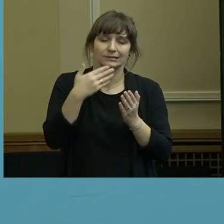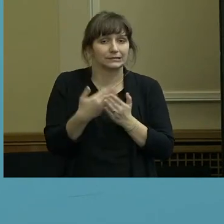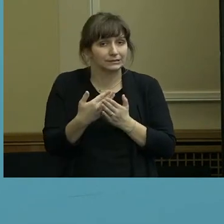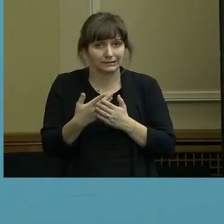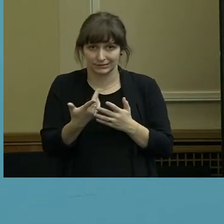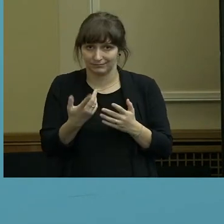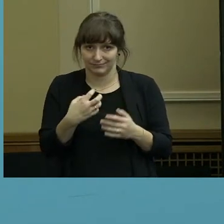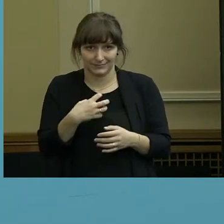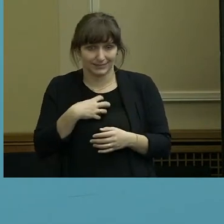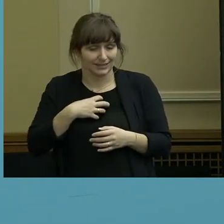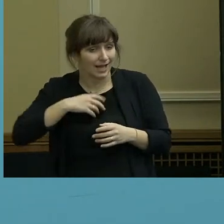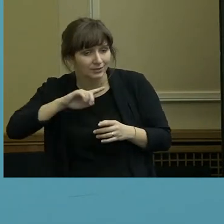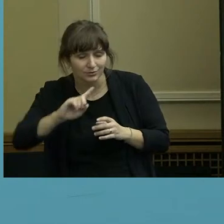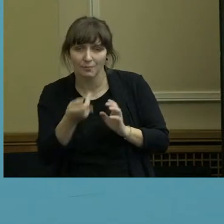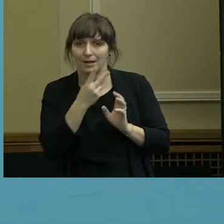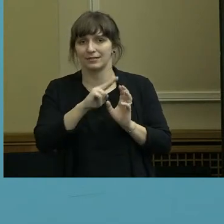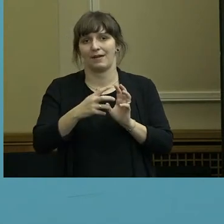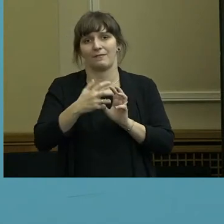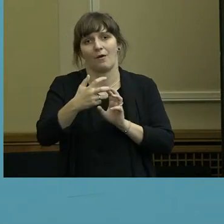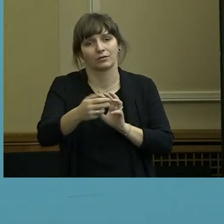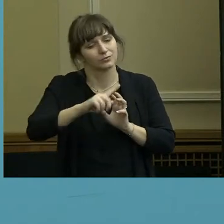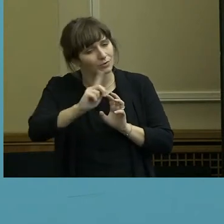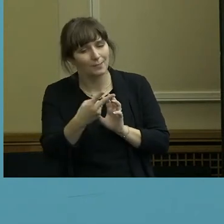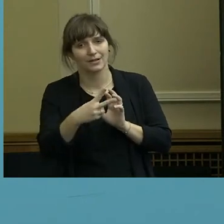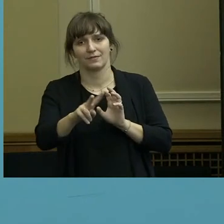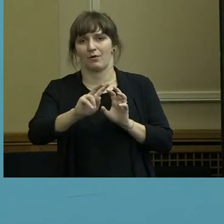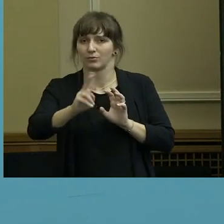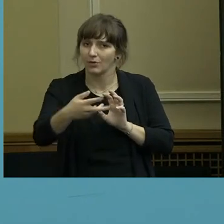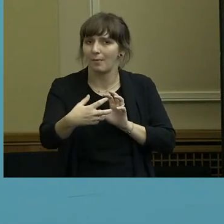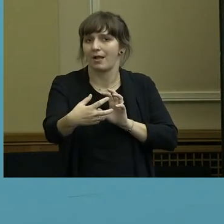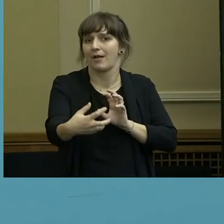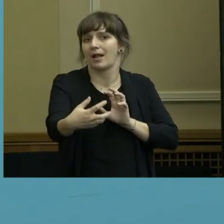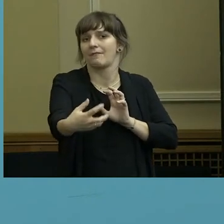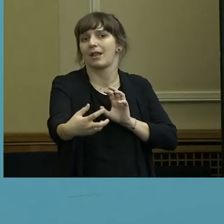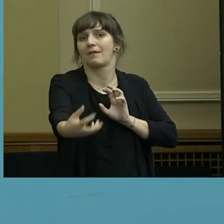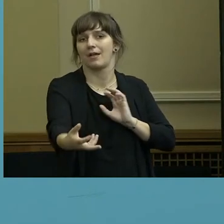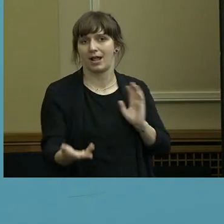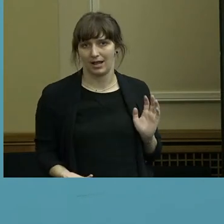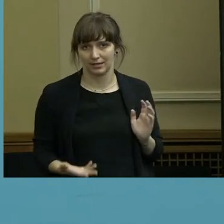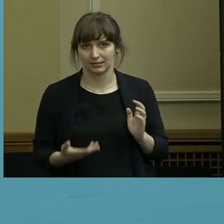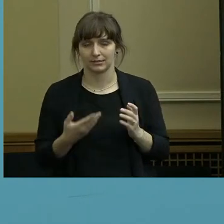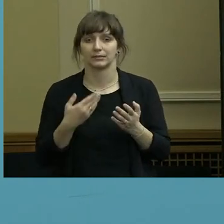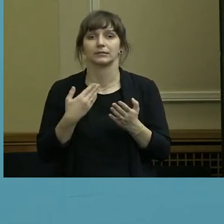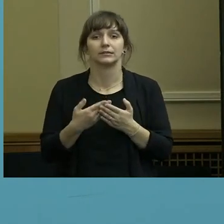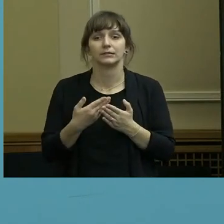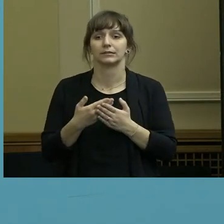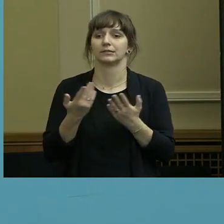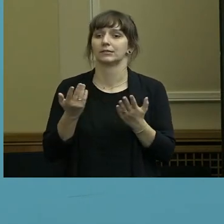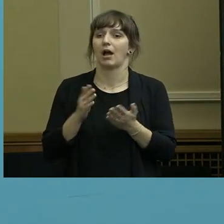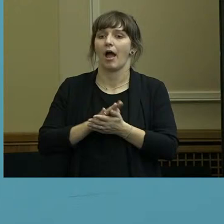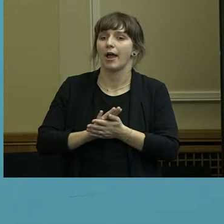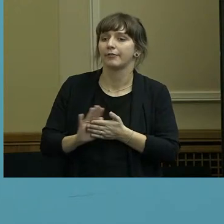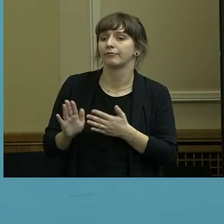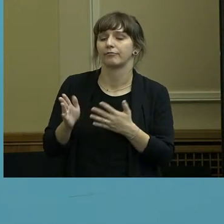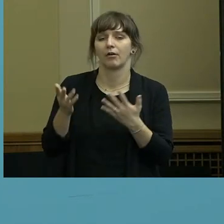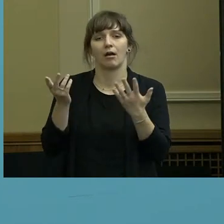auch nochmal um 14 Tage und nochmal um 14 Tage und nochmal um 14 Tage verlängern. Also nicht darauf setzen, dass